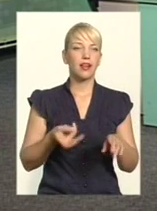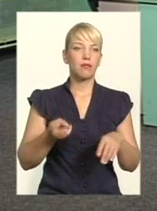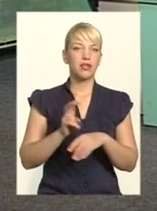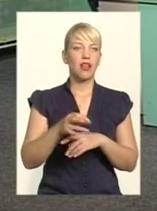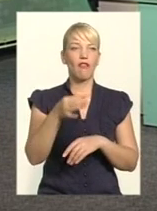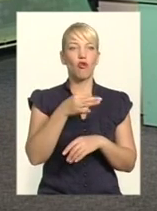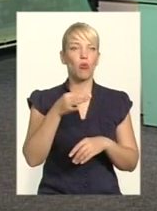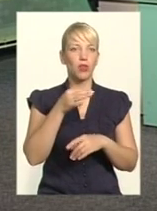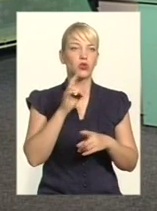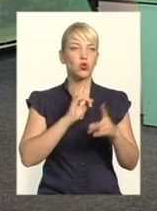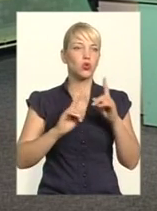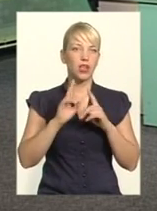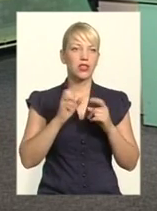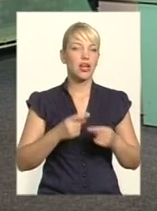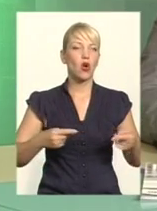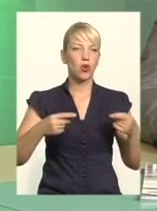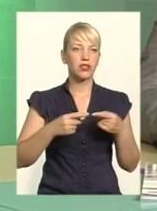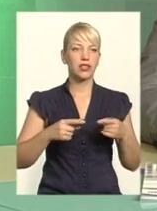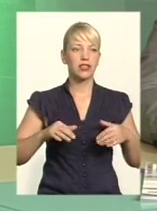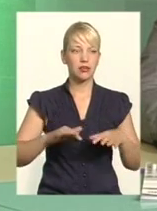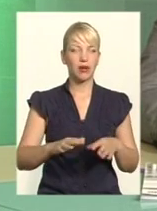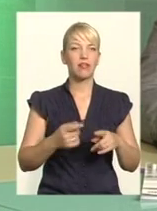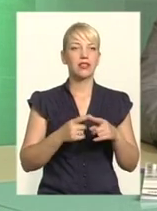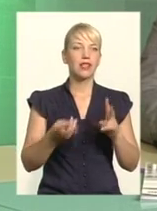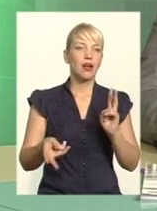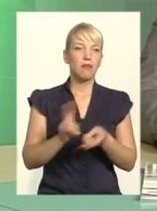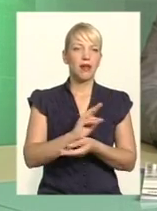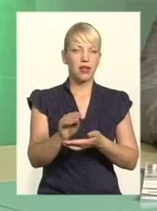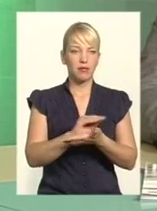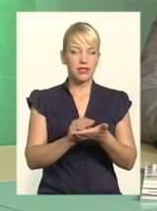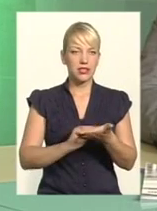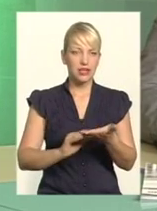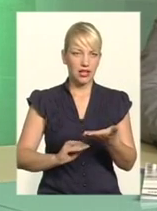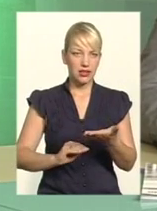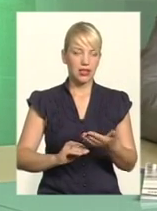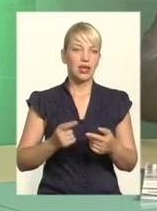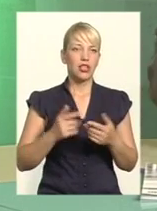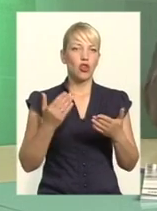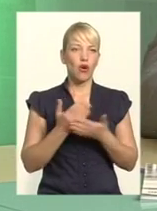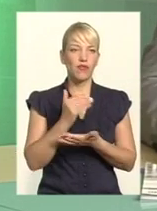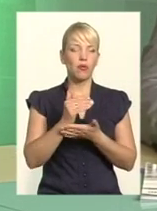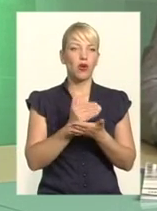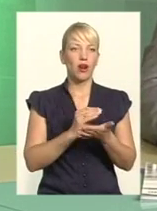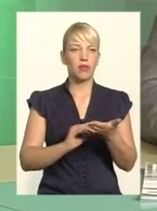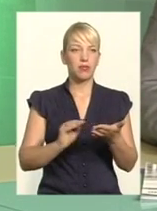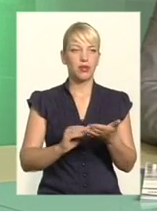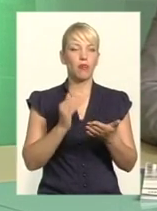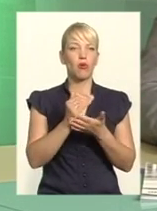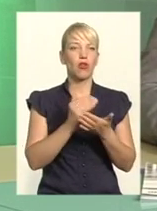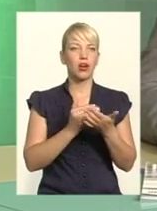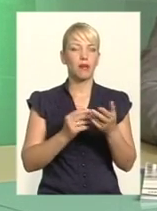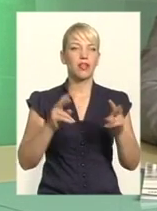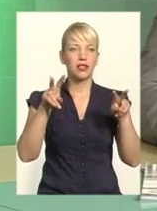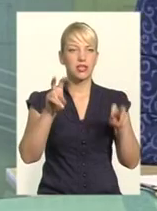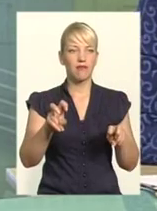за конкретні справи, це перше буде завдання – це переписати, написати нові обласні програми, які б діяли. Програма називається програма розвитку.